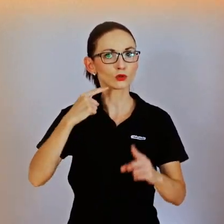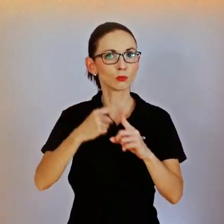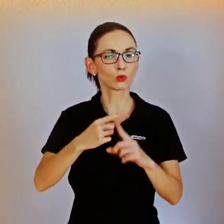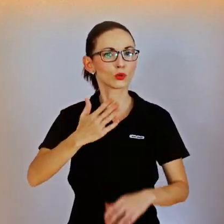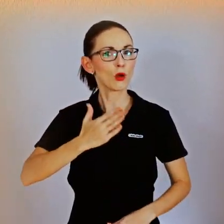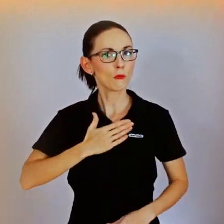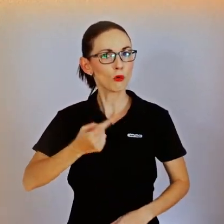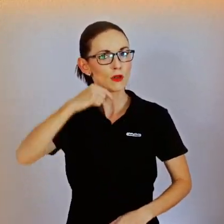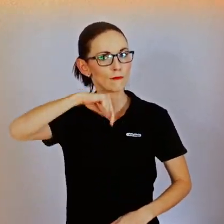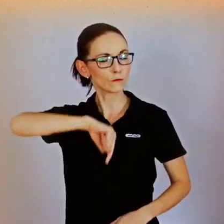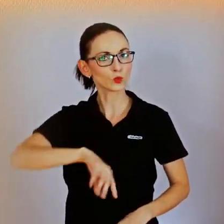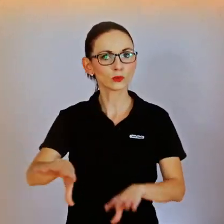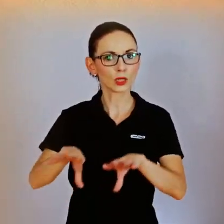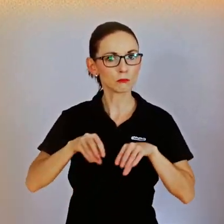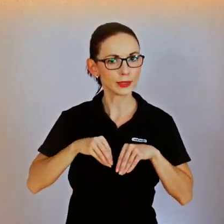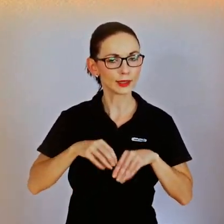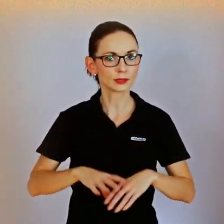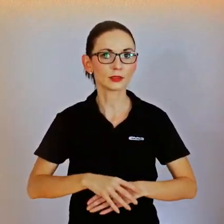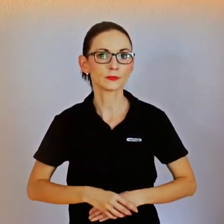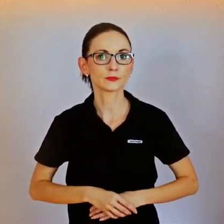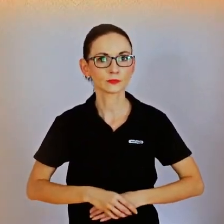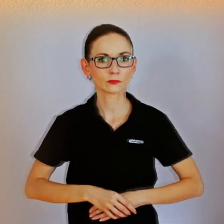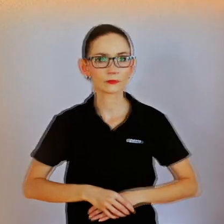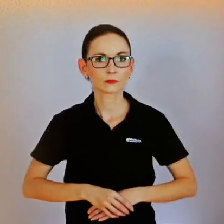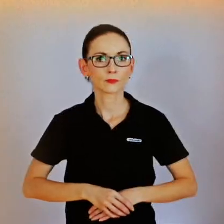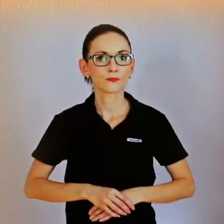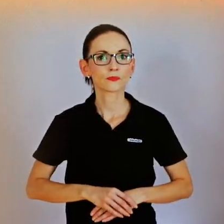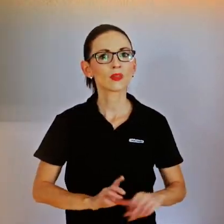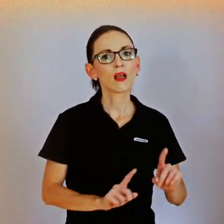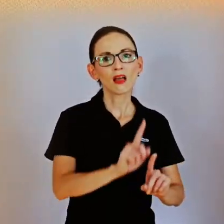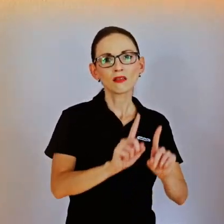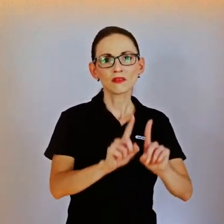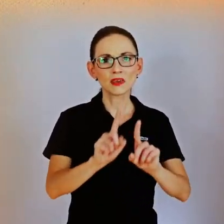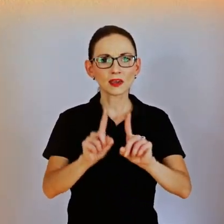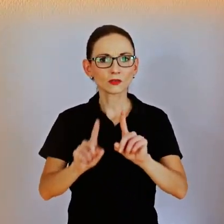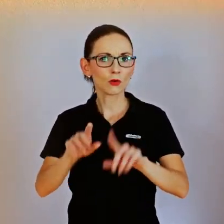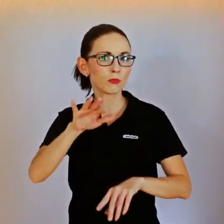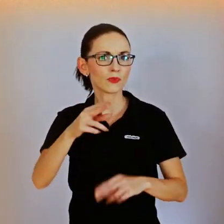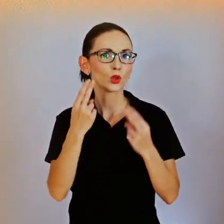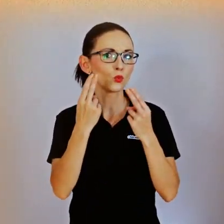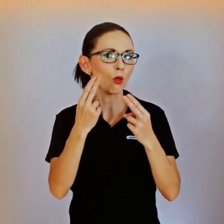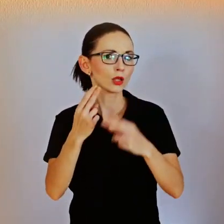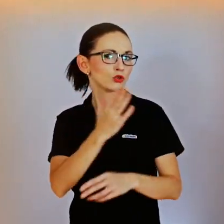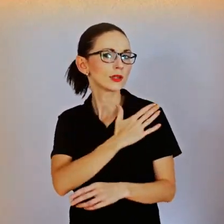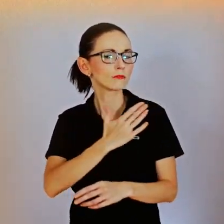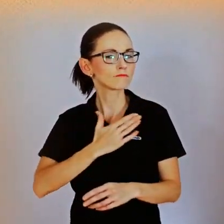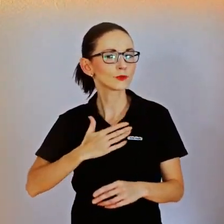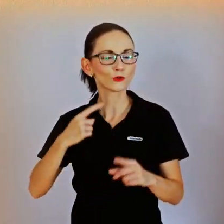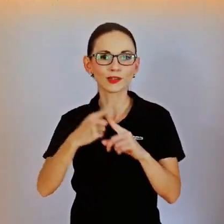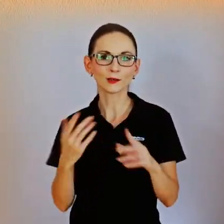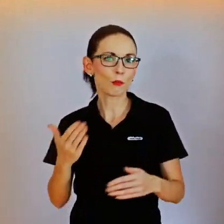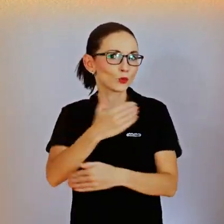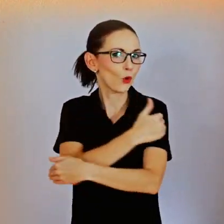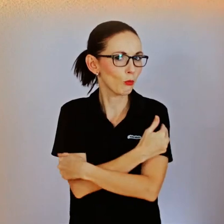oblasti sexualitech bude důležité něco jiného, abych jim měla naplněnou. Pre někoho je důležité objatě alebo